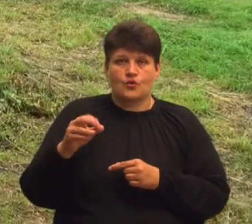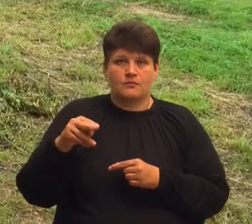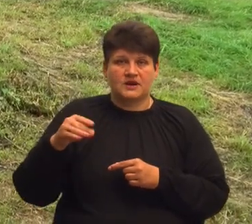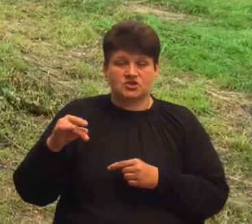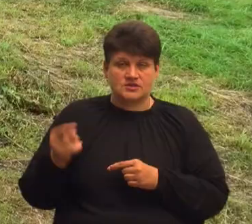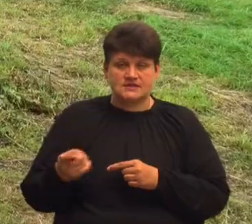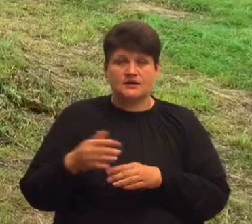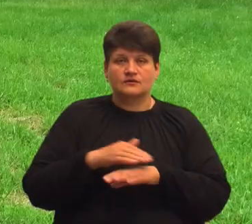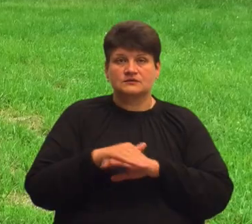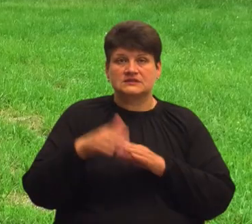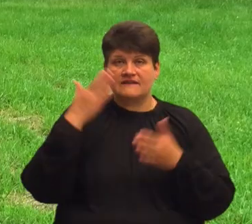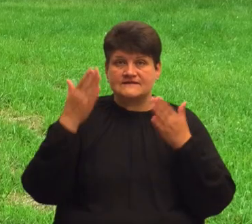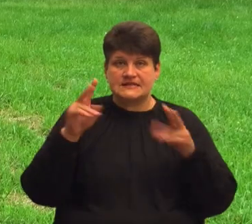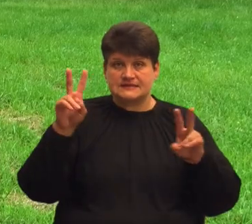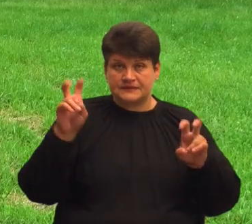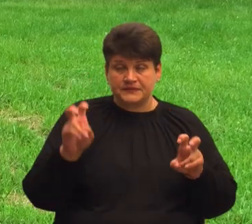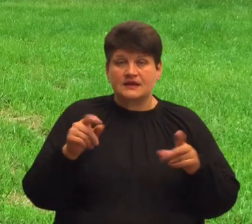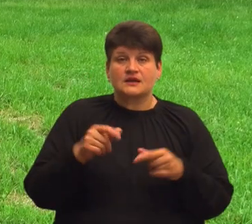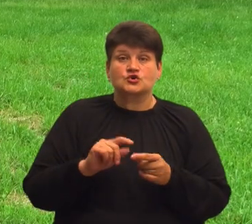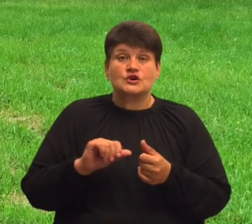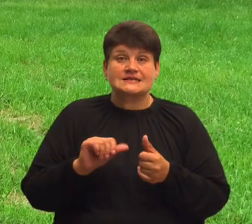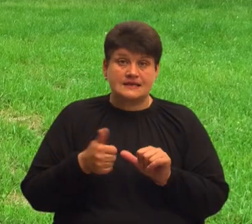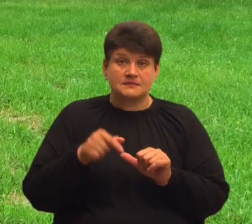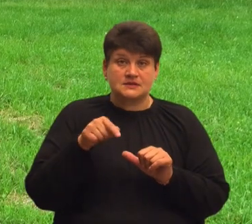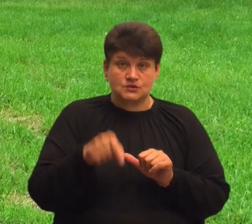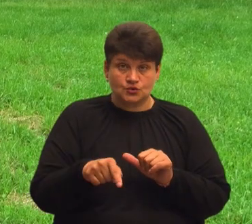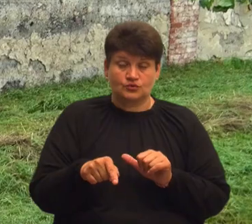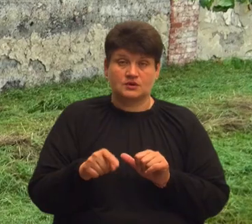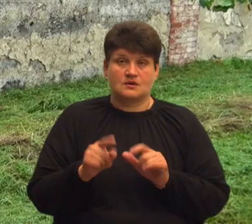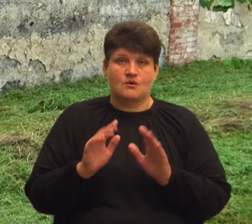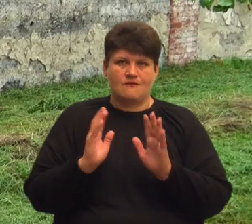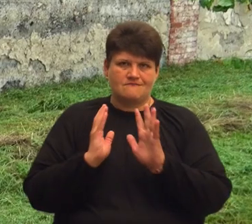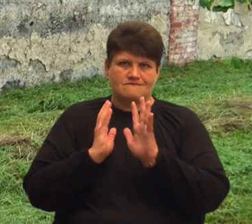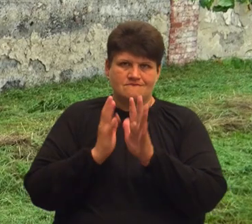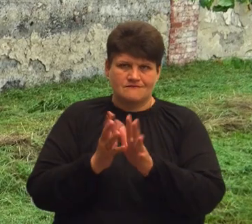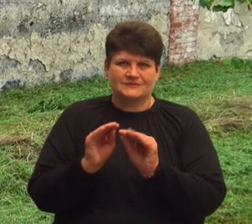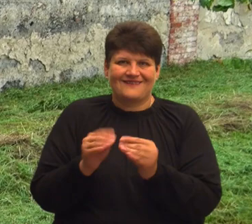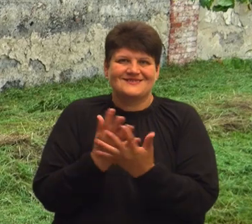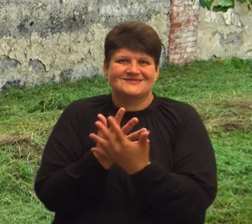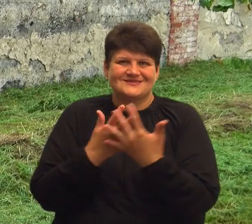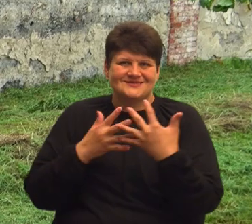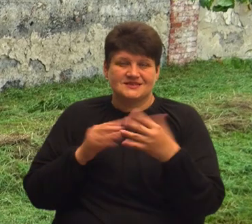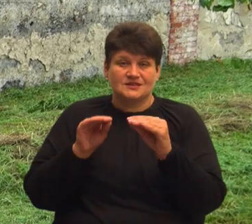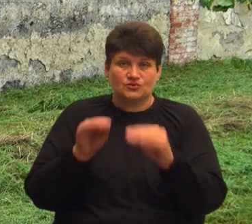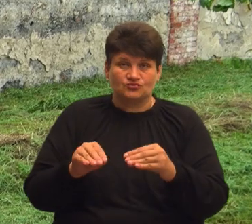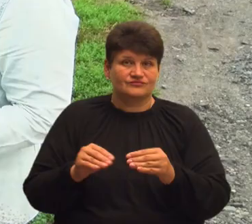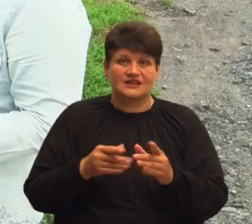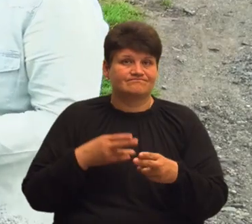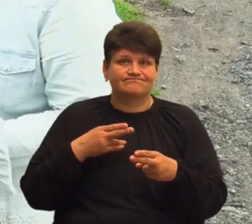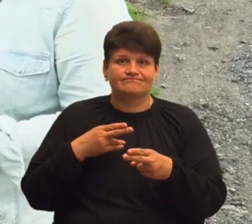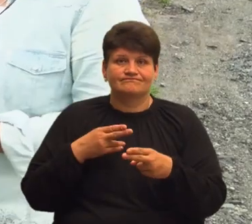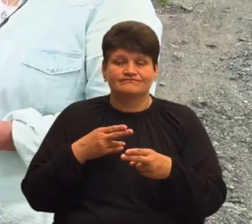якщо замість мурованої огорожі встановлять сітку, вона не захищатиме мешканців прилеглих будинків від шуму зі стадіону.